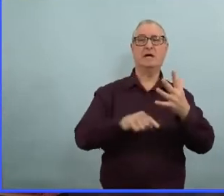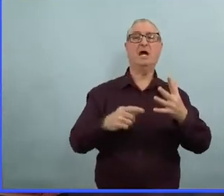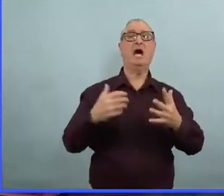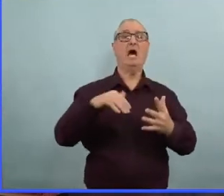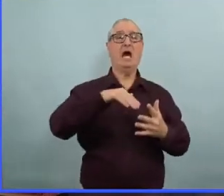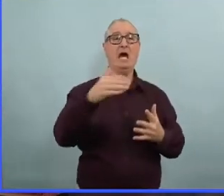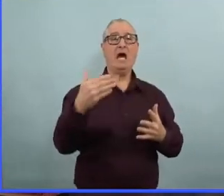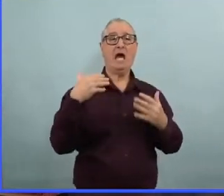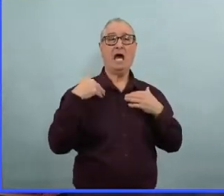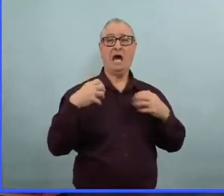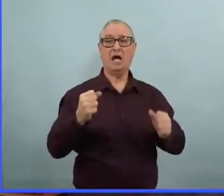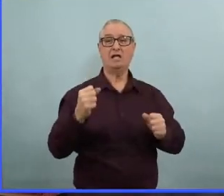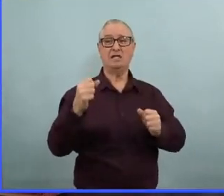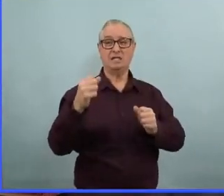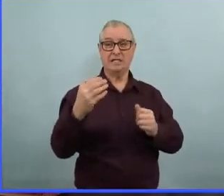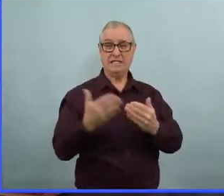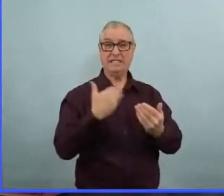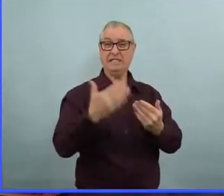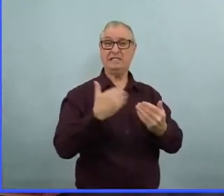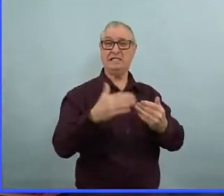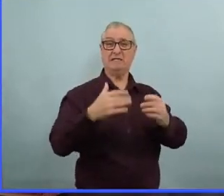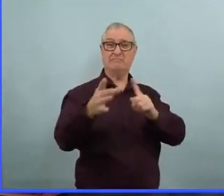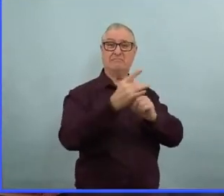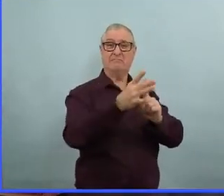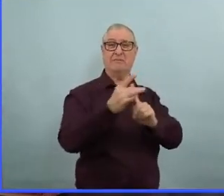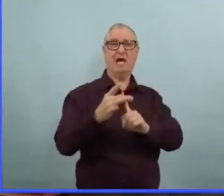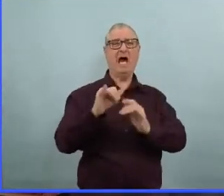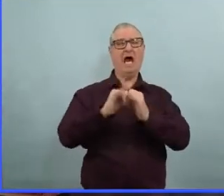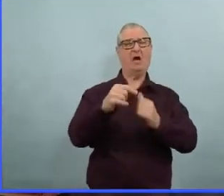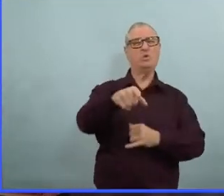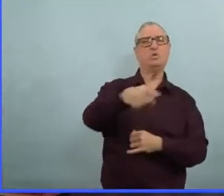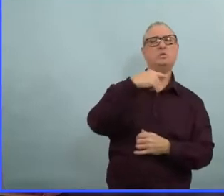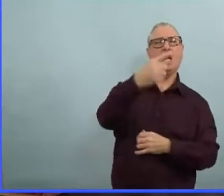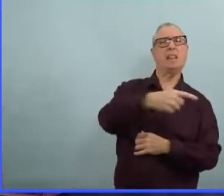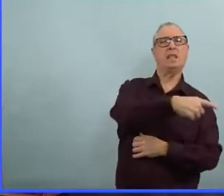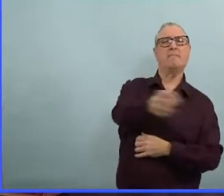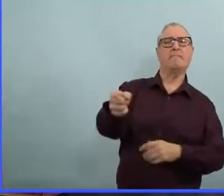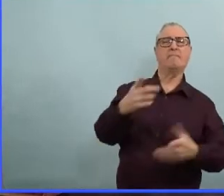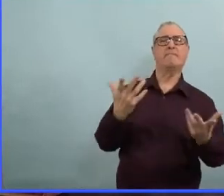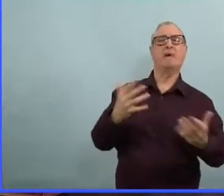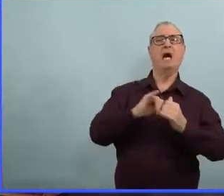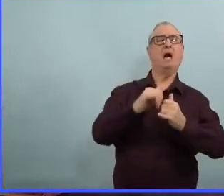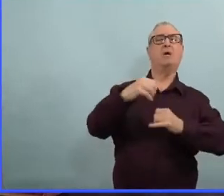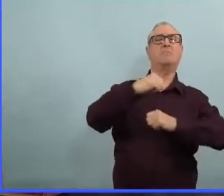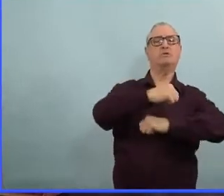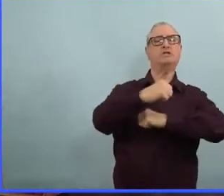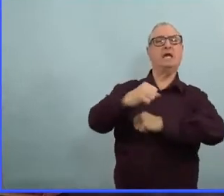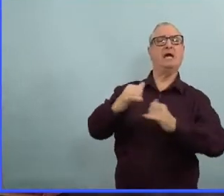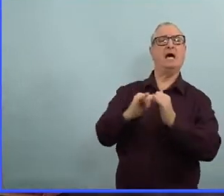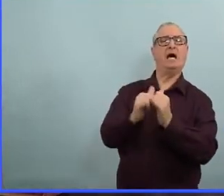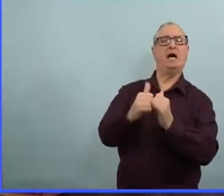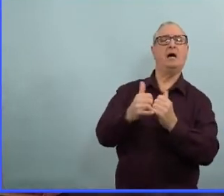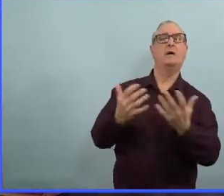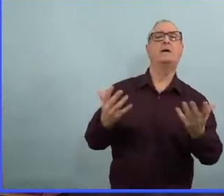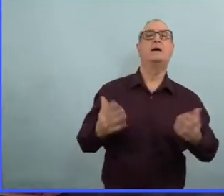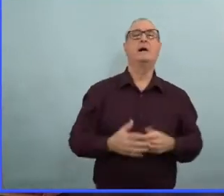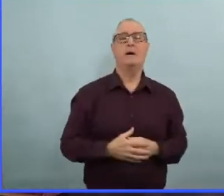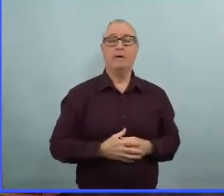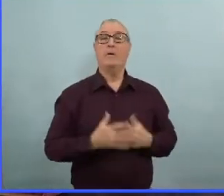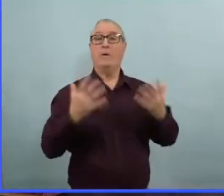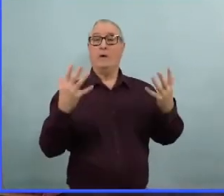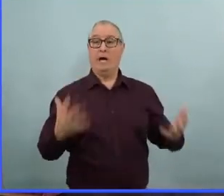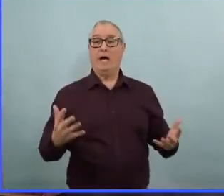Je crois effectivement qu'il s'agit de temps très difficiles, mais on ne veut pas que les gens vivent dans la peur. Ce que l'on veut, c'est créer un